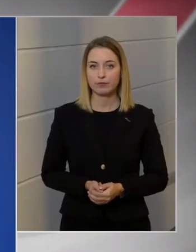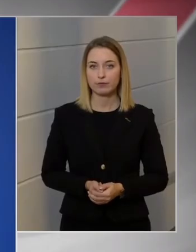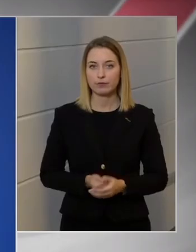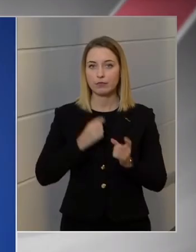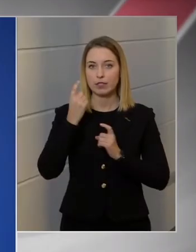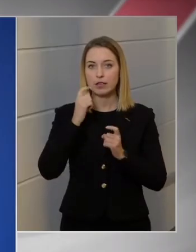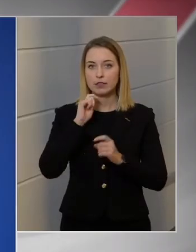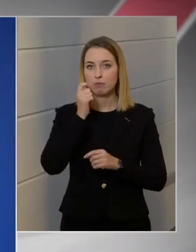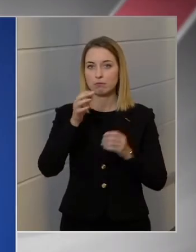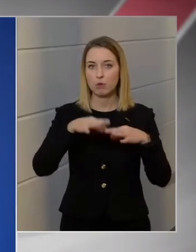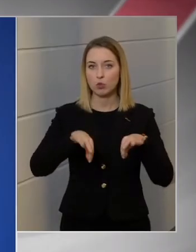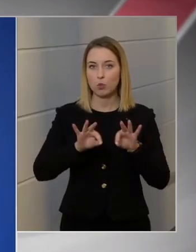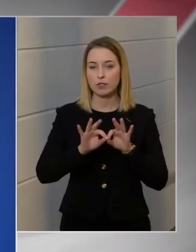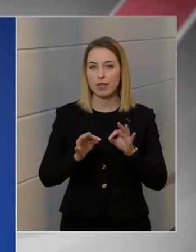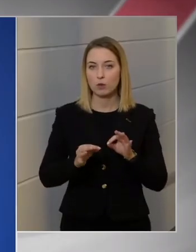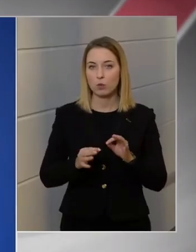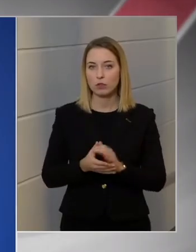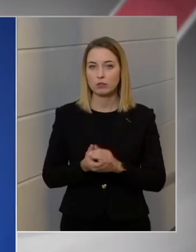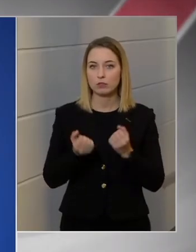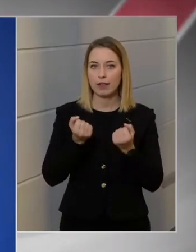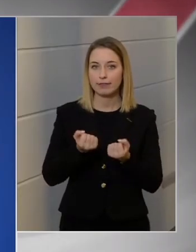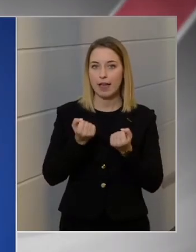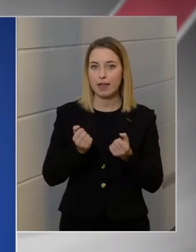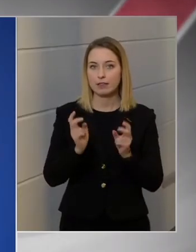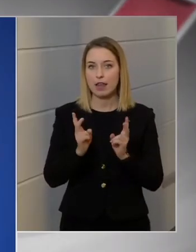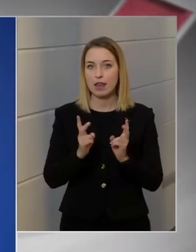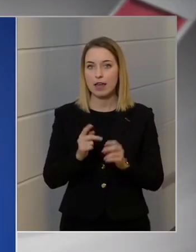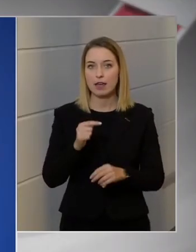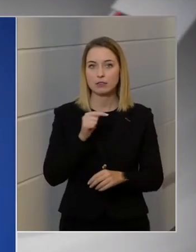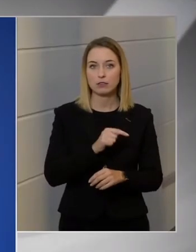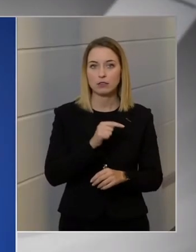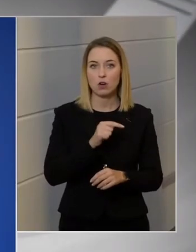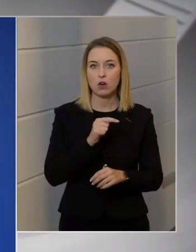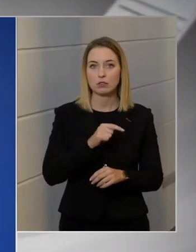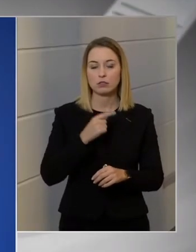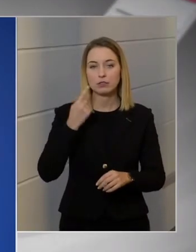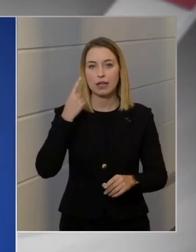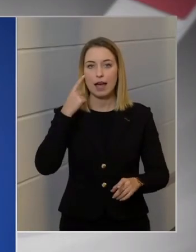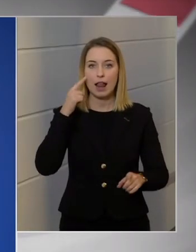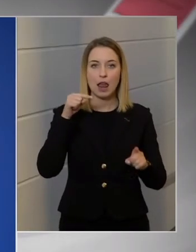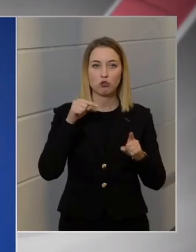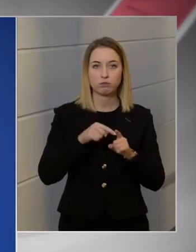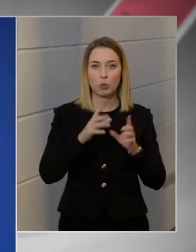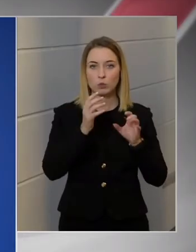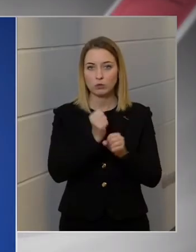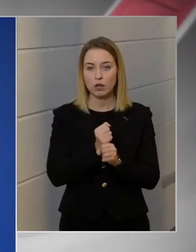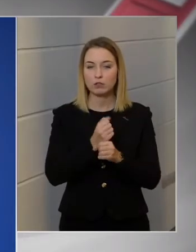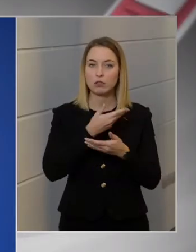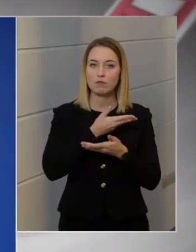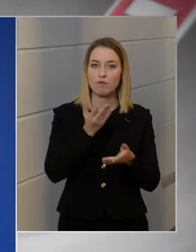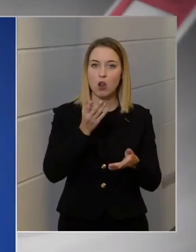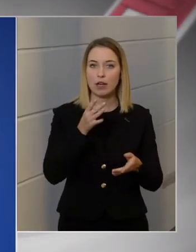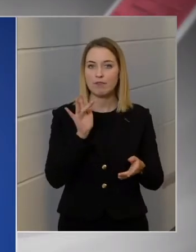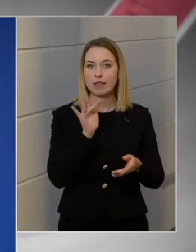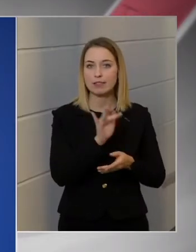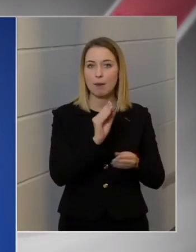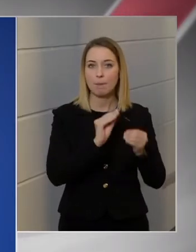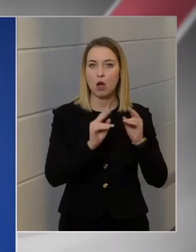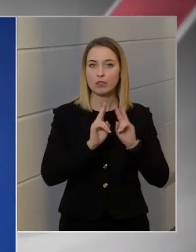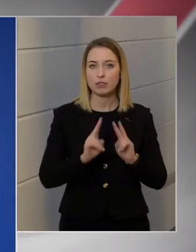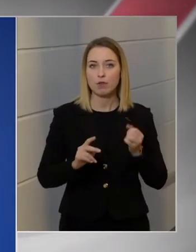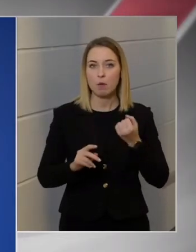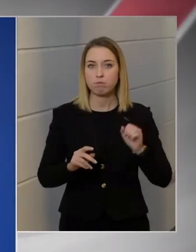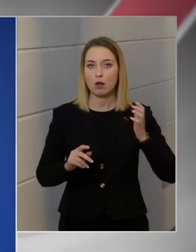Szerintem Magyarországon nehezen lehet azt a zálláspontot tartani, hogy valakivel szemben, azért, egyébként